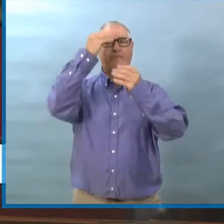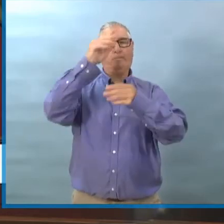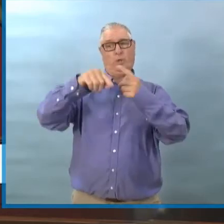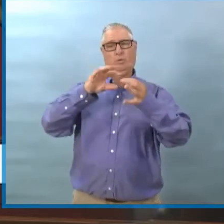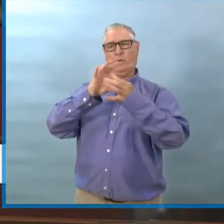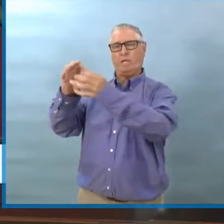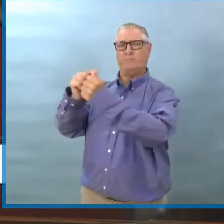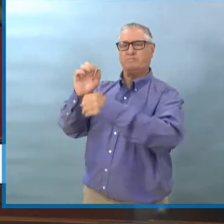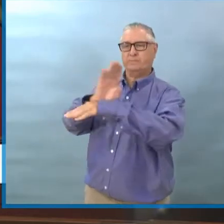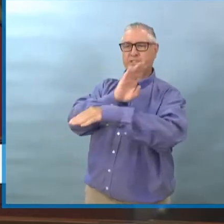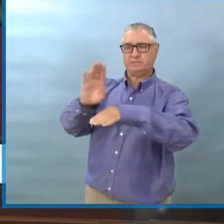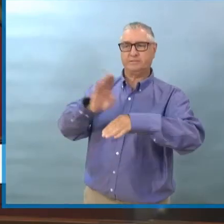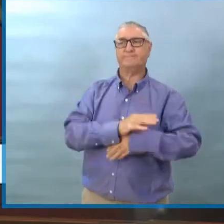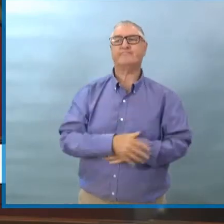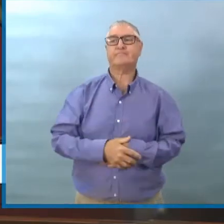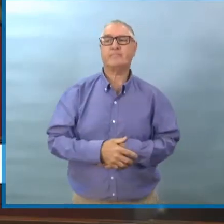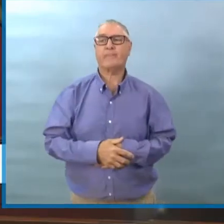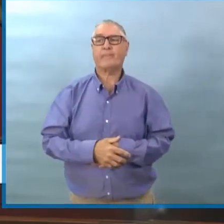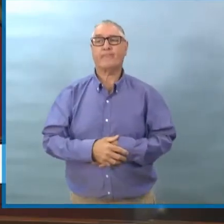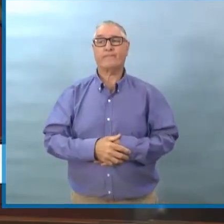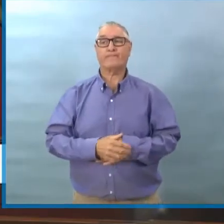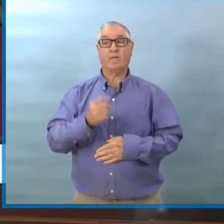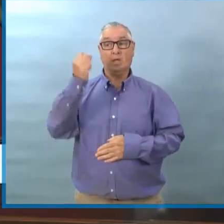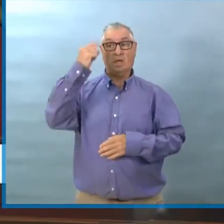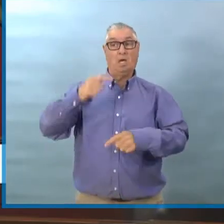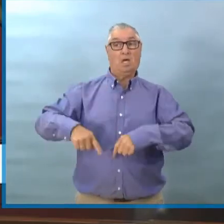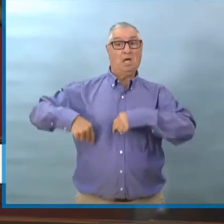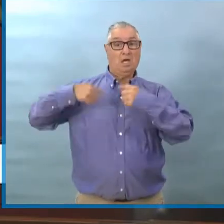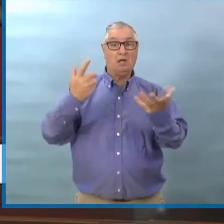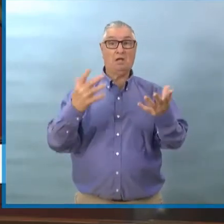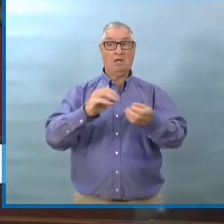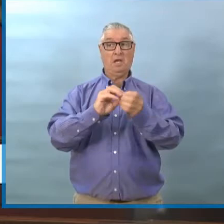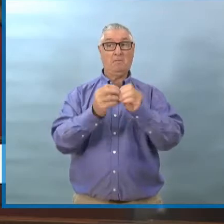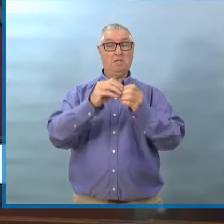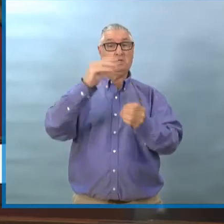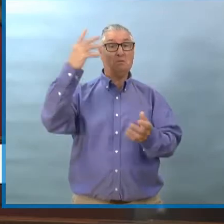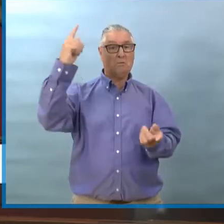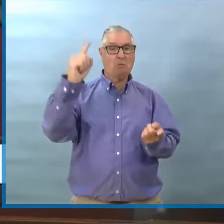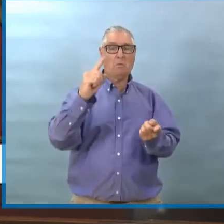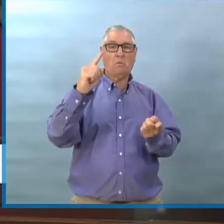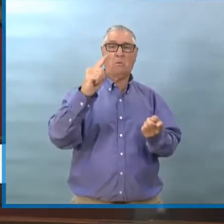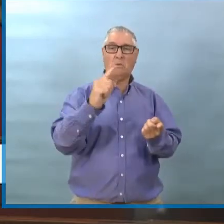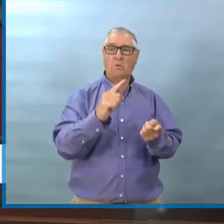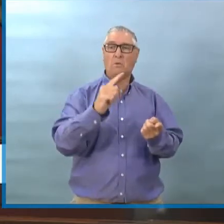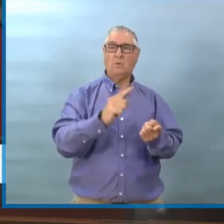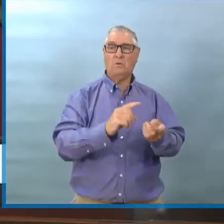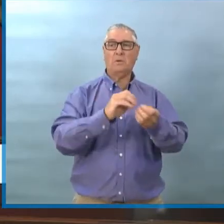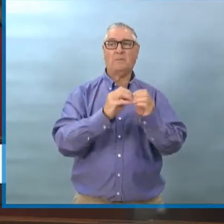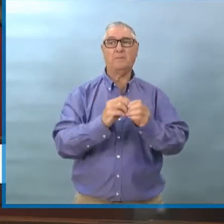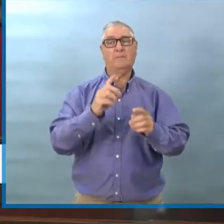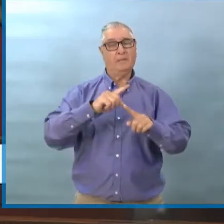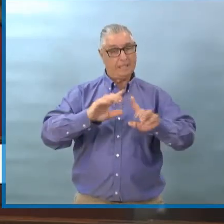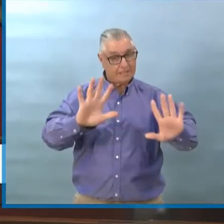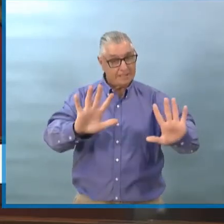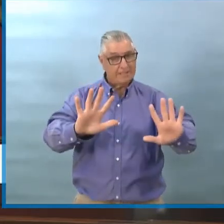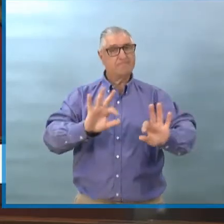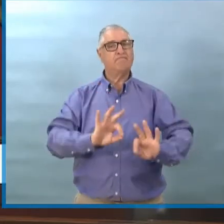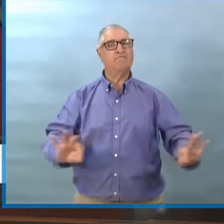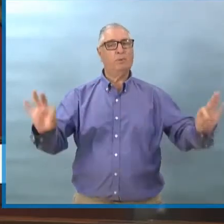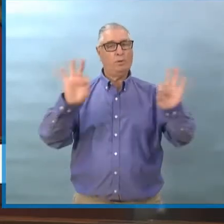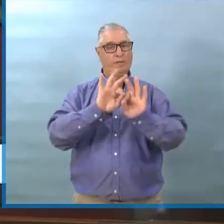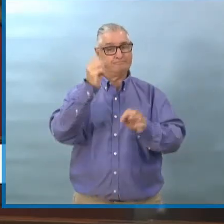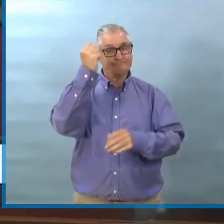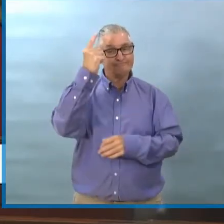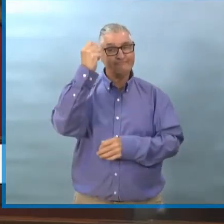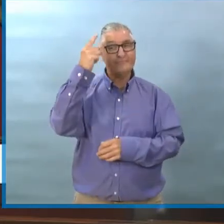et que les chiffres montrent une bonne direction, le virus ne va pas disparaître.